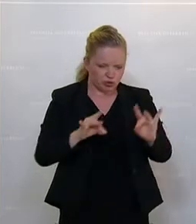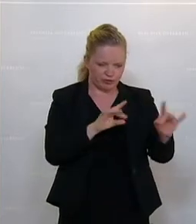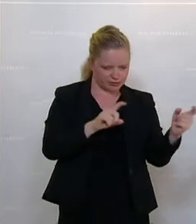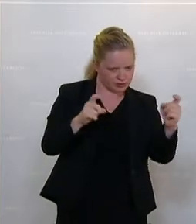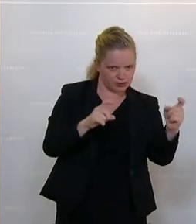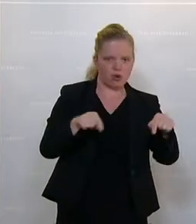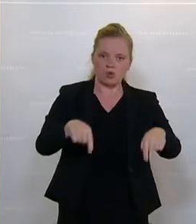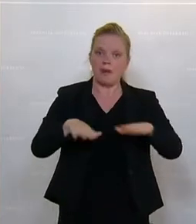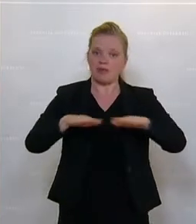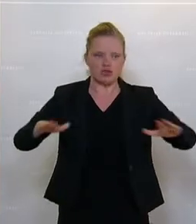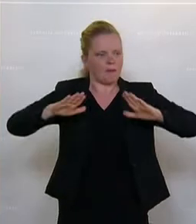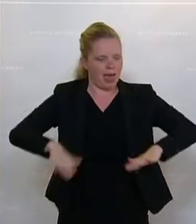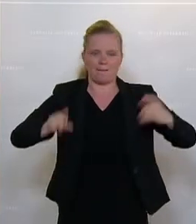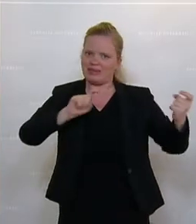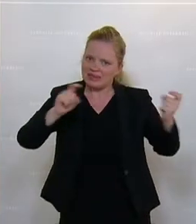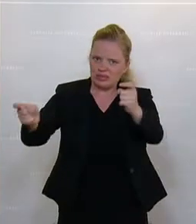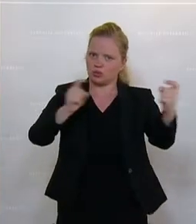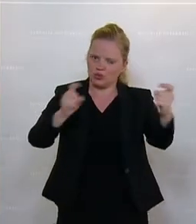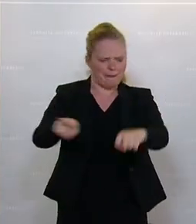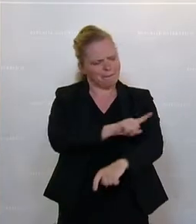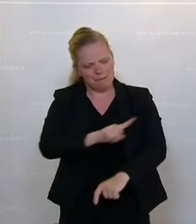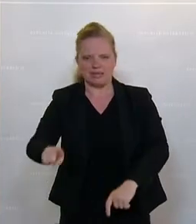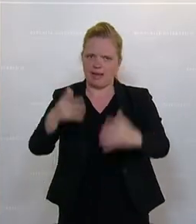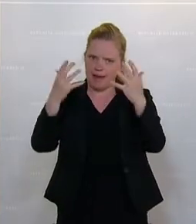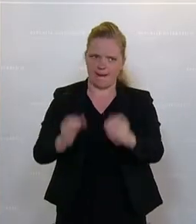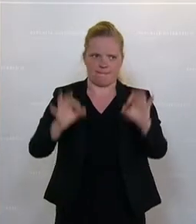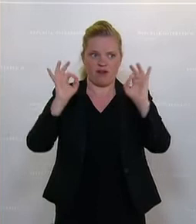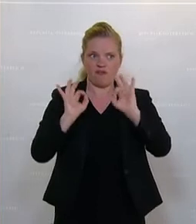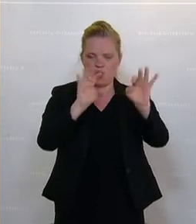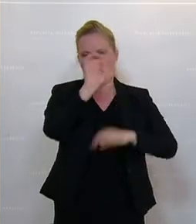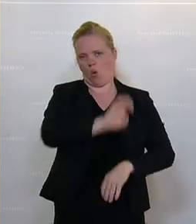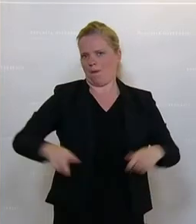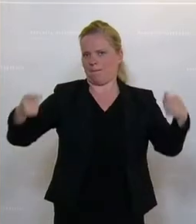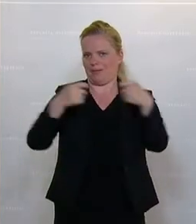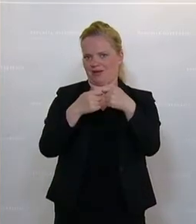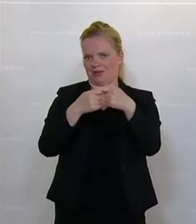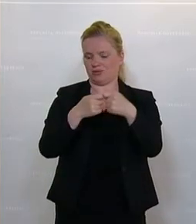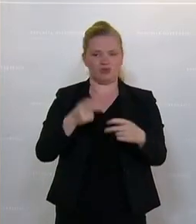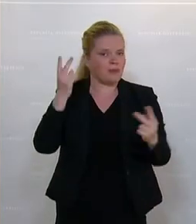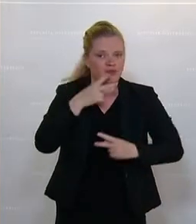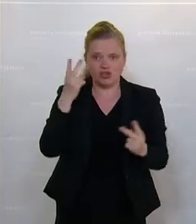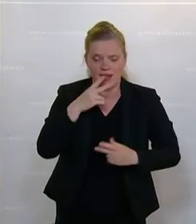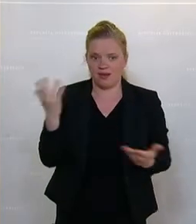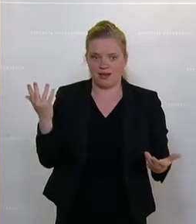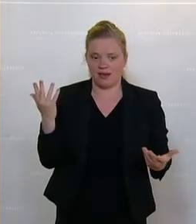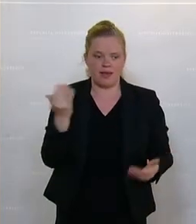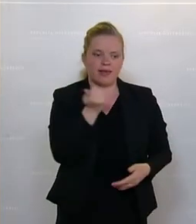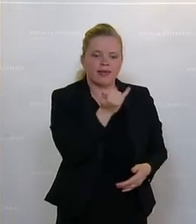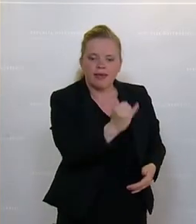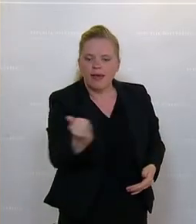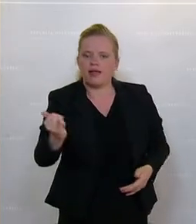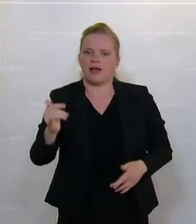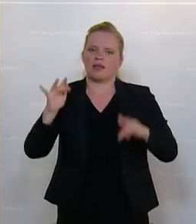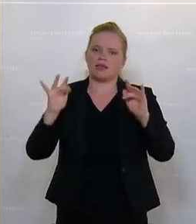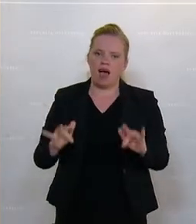Und wir bleiben am Tisch sitzen und diskutieren so lange, bis es für Europa passt. Und es ist selbstverständlich, dass jeder von uns